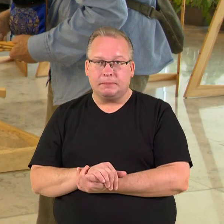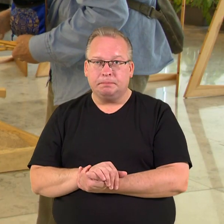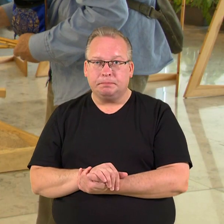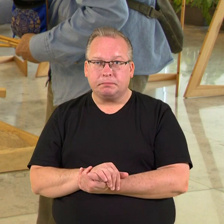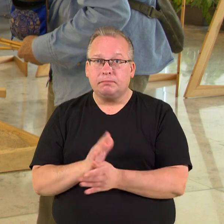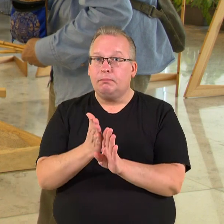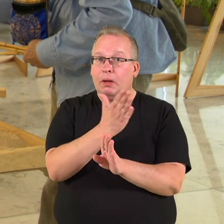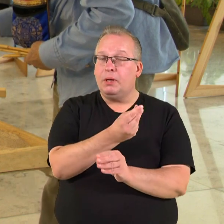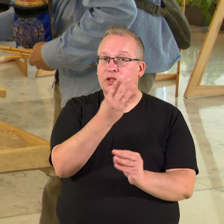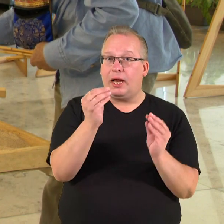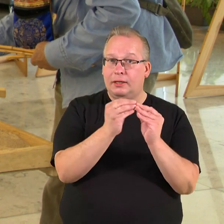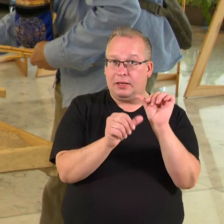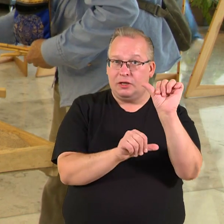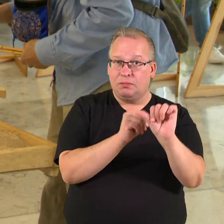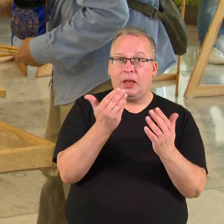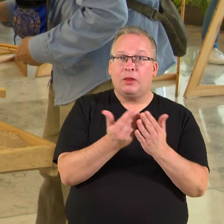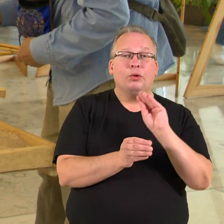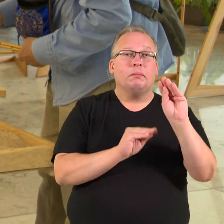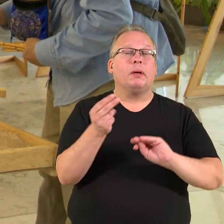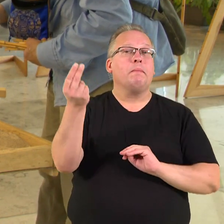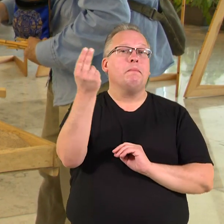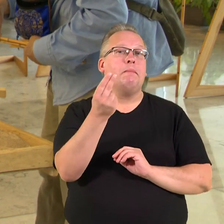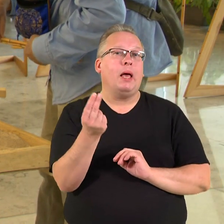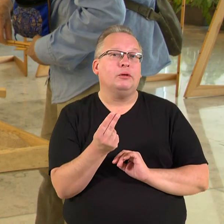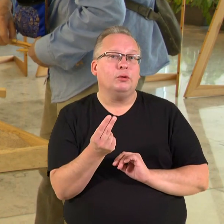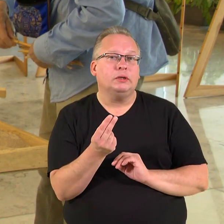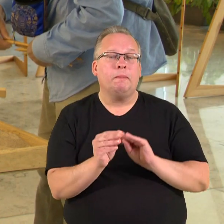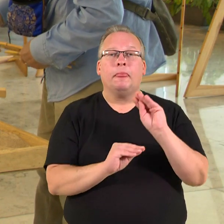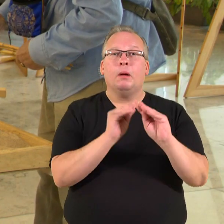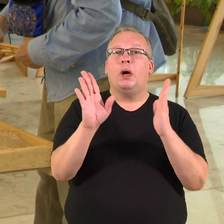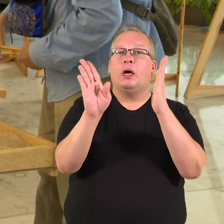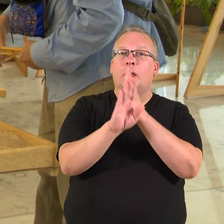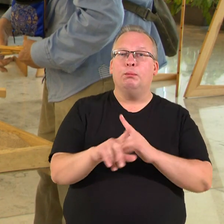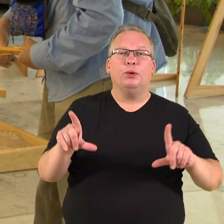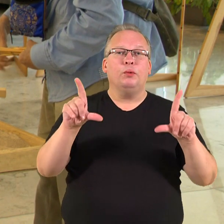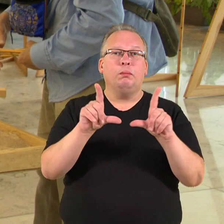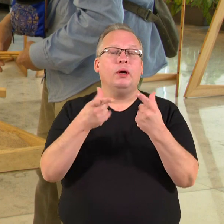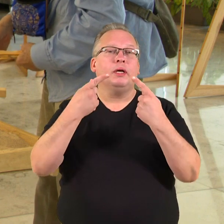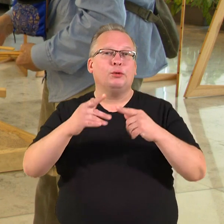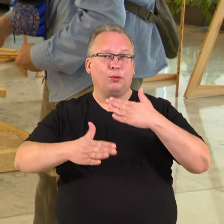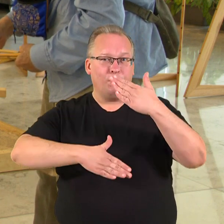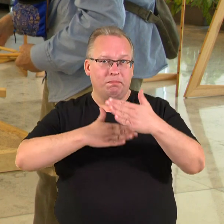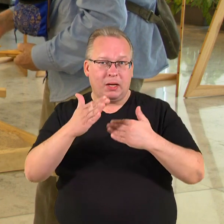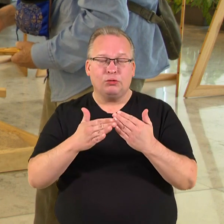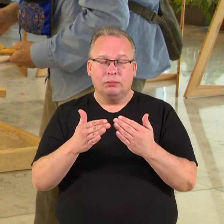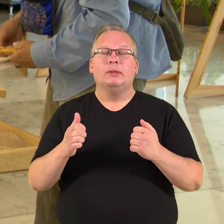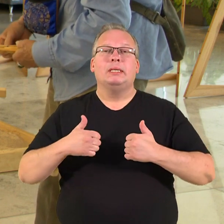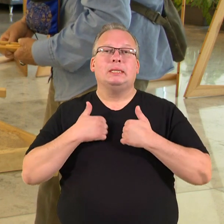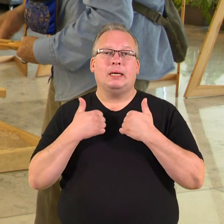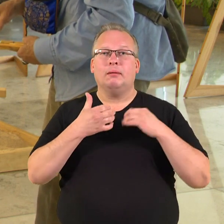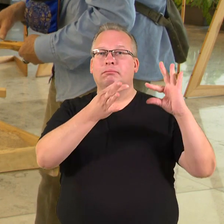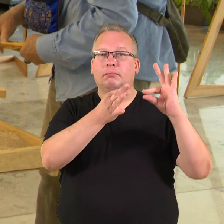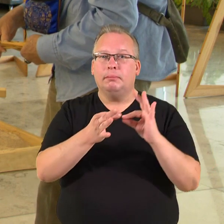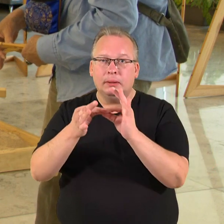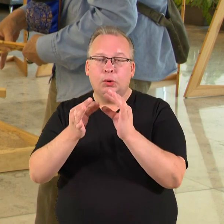keletą dešimtmečių pasirodęs naujas instalacijų menas, kompozicijos iš gamtinių, būtinių ir kitokių medžiagų, kuriomis siekiama susėti